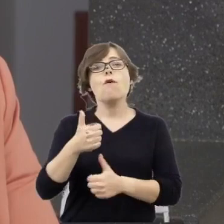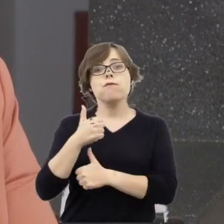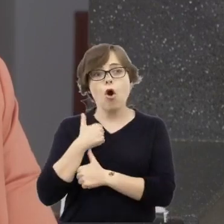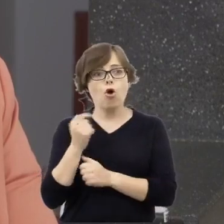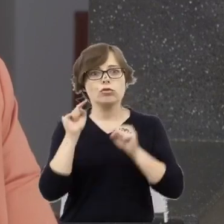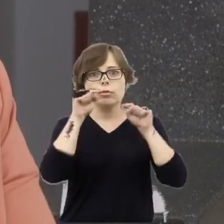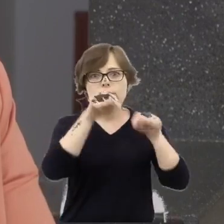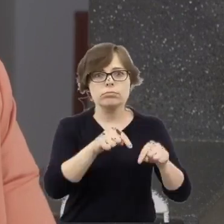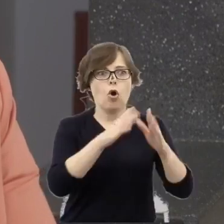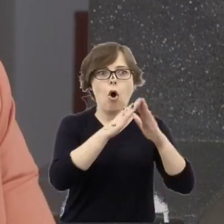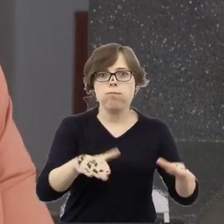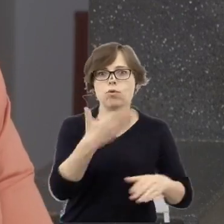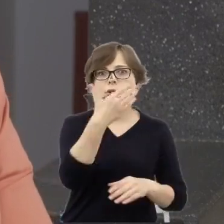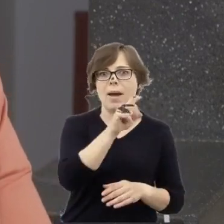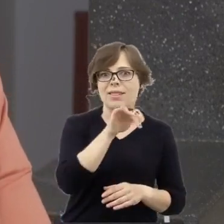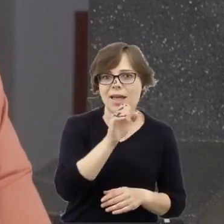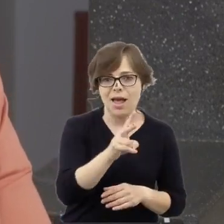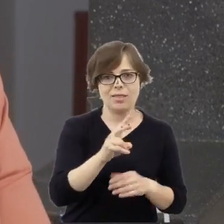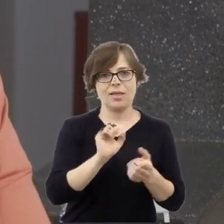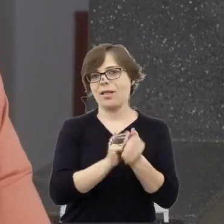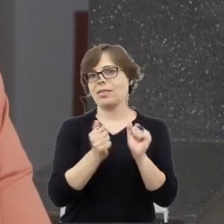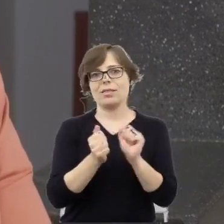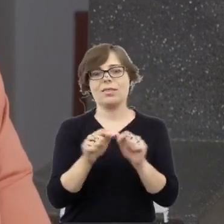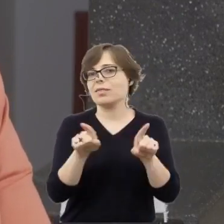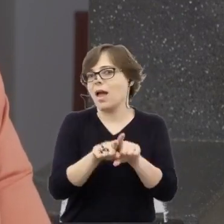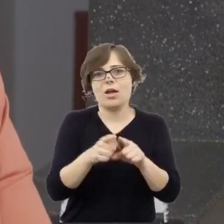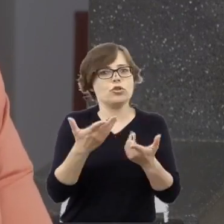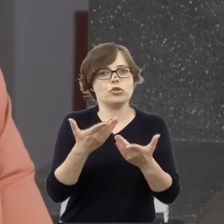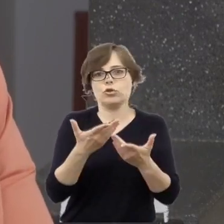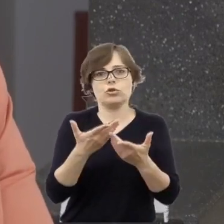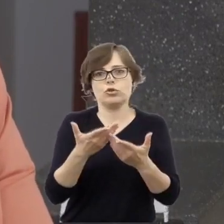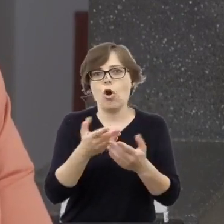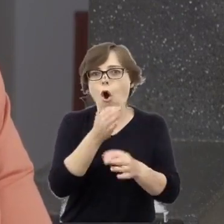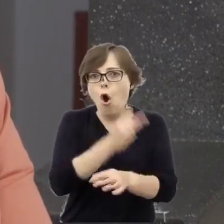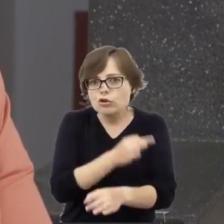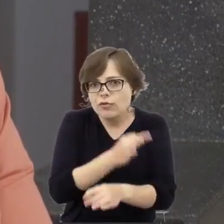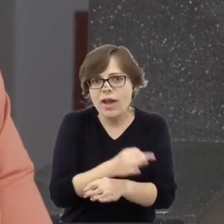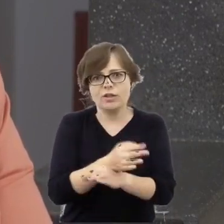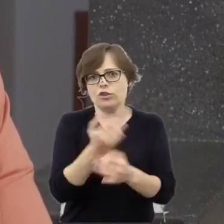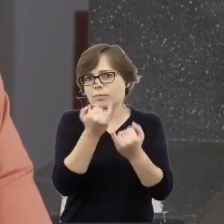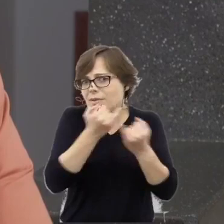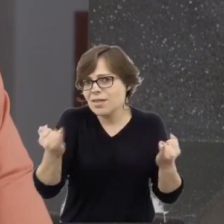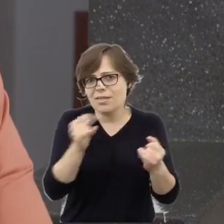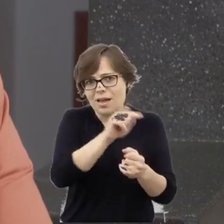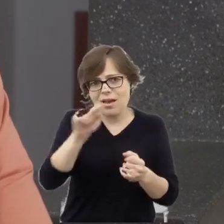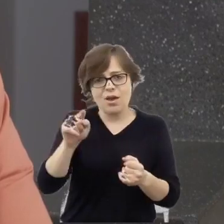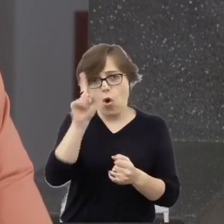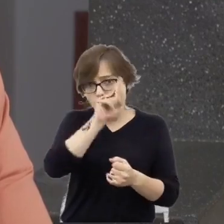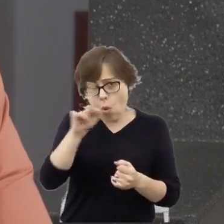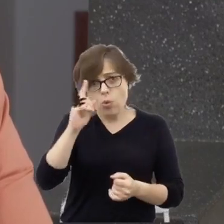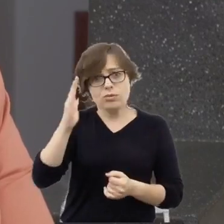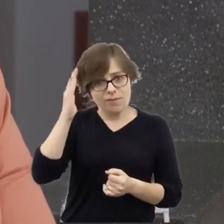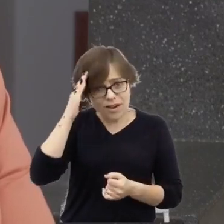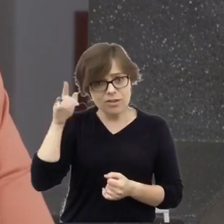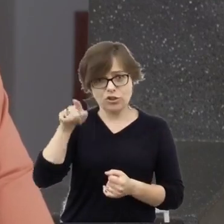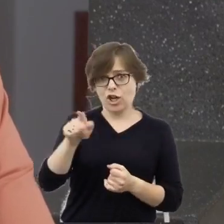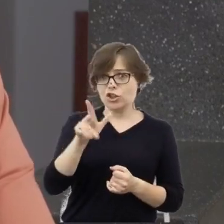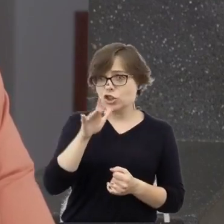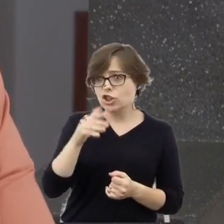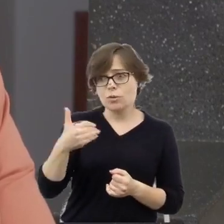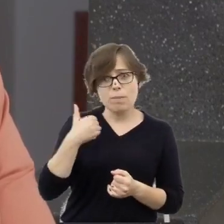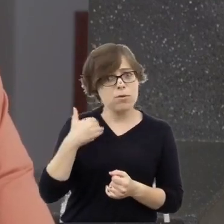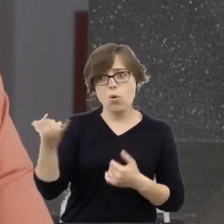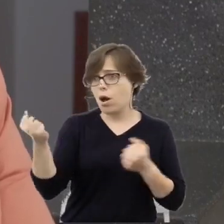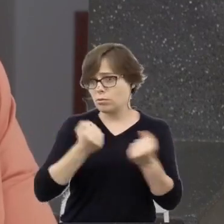na Majdanku po wyzwoleniu w Auschwitz. Więc myślę, że ludzie mieli świadomość gehenny, przez którą przeszli